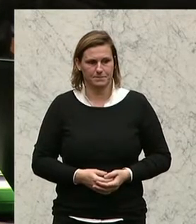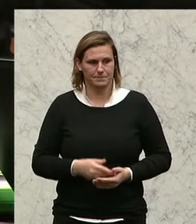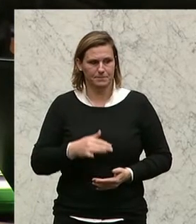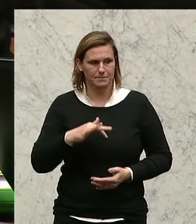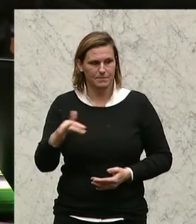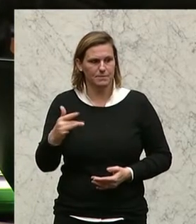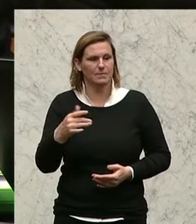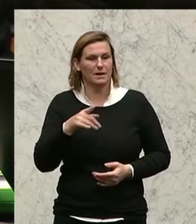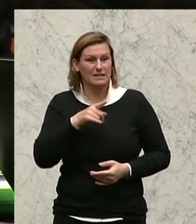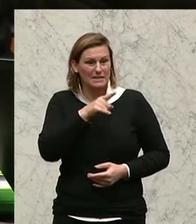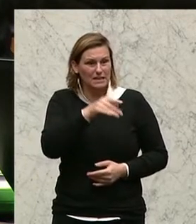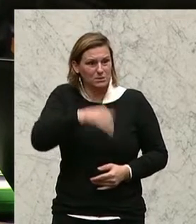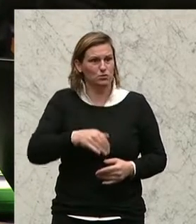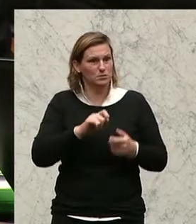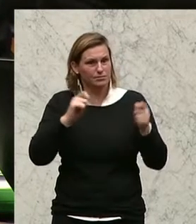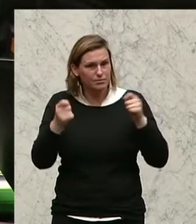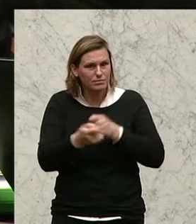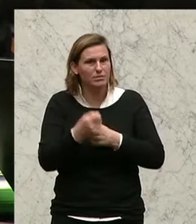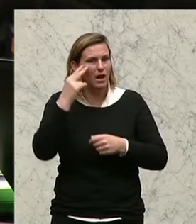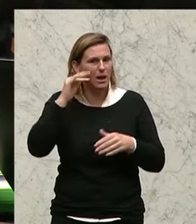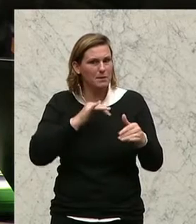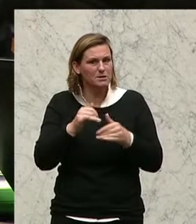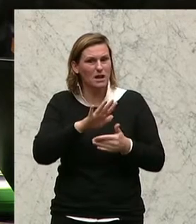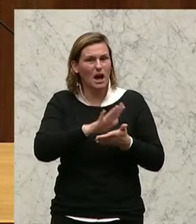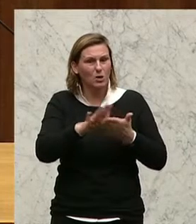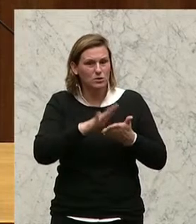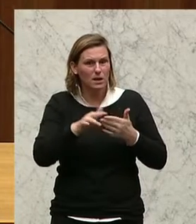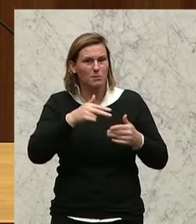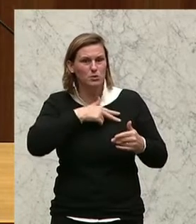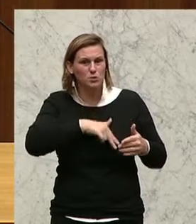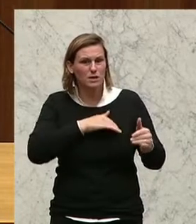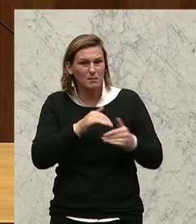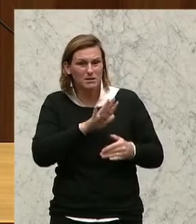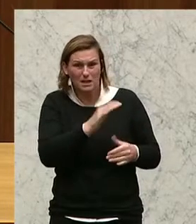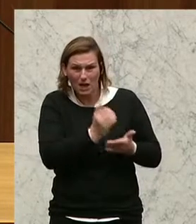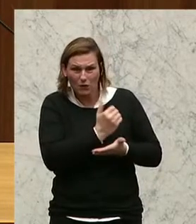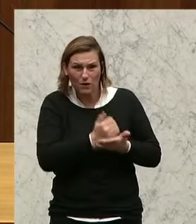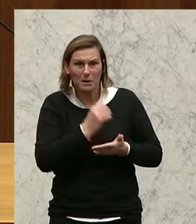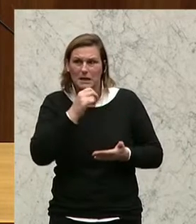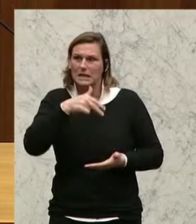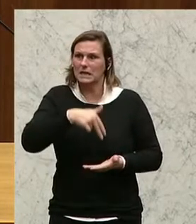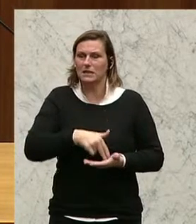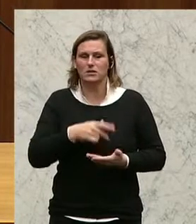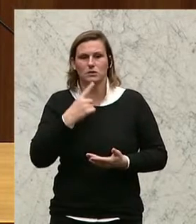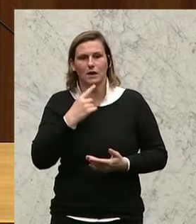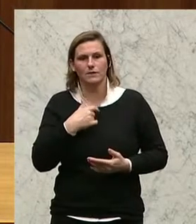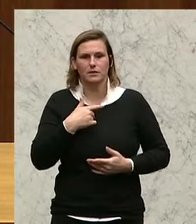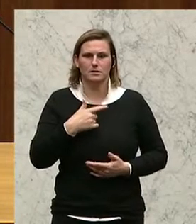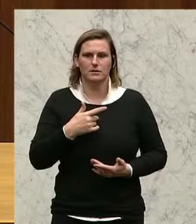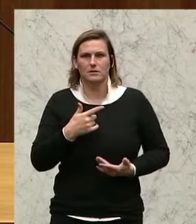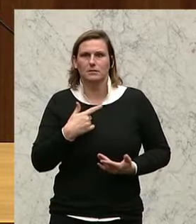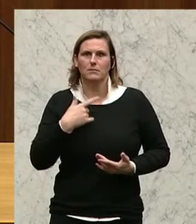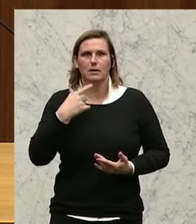Da gehört angesetzt, Minister. Und das wäre Ihre Aufgabe als Sozialminister, das anzusetzen und sich nicht irgendwo einzuigeln und